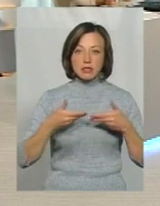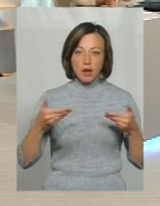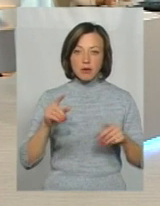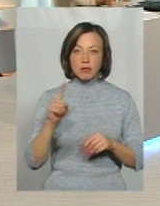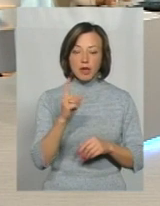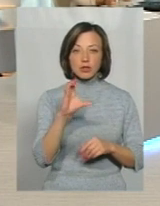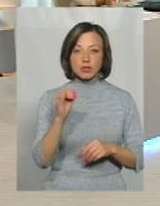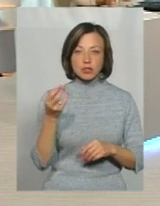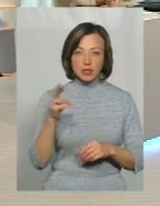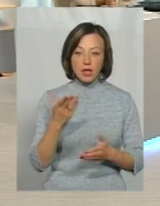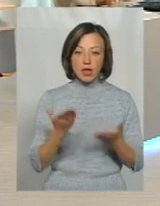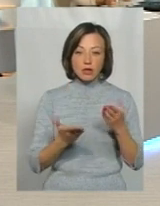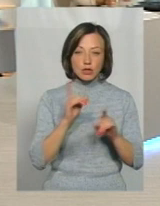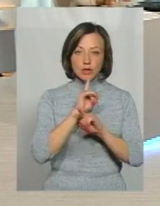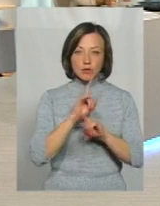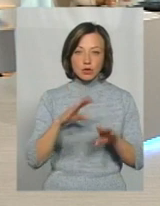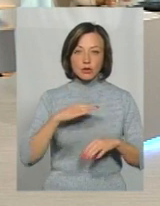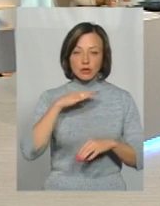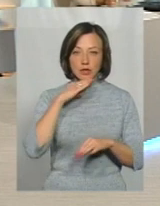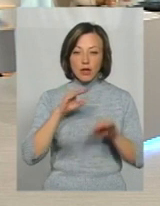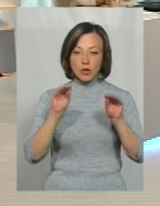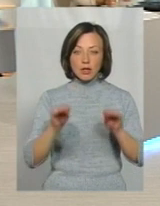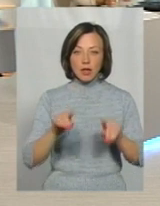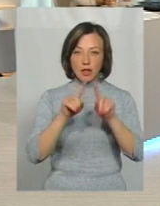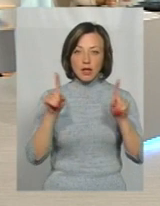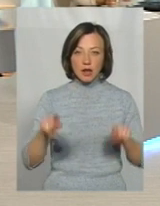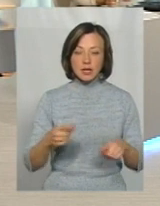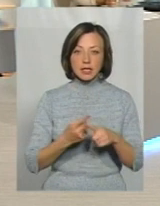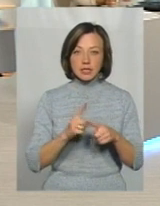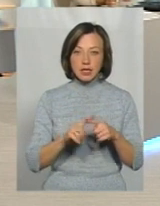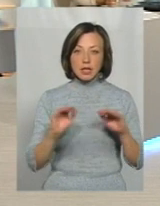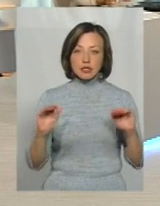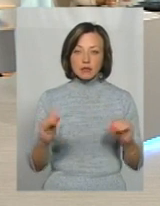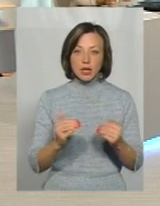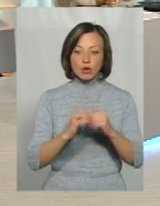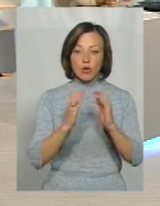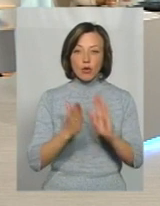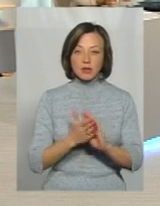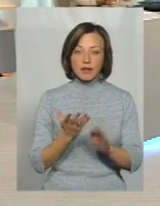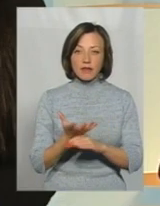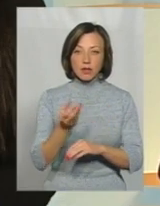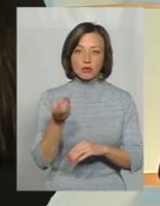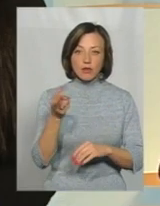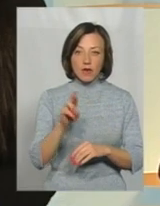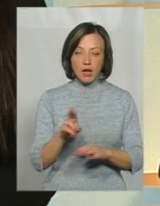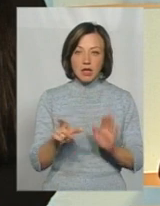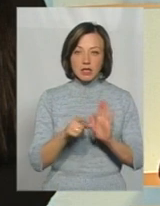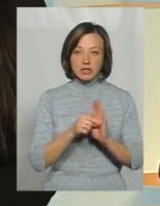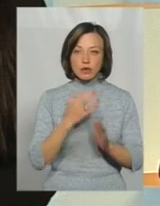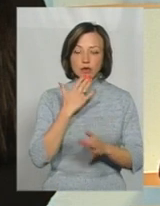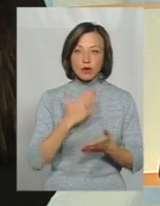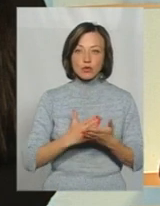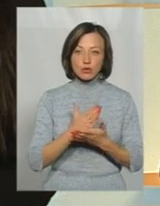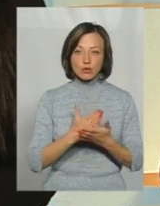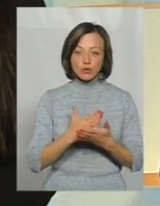з 1 січня, якщо не буде достатньої декларації, це, відповідно, буде зменшення фінансування із Національної